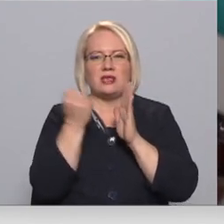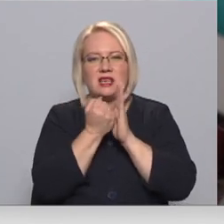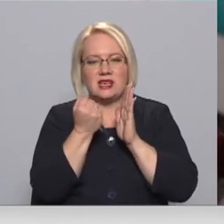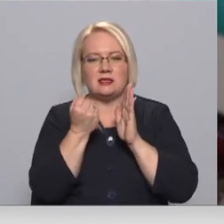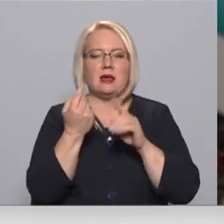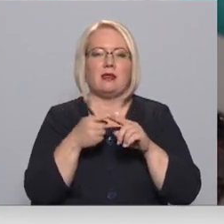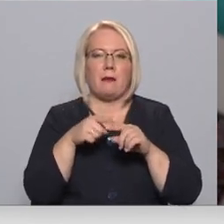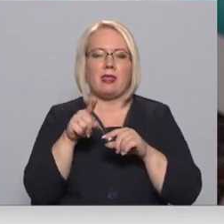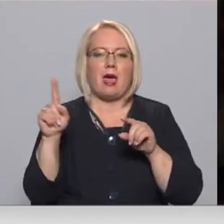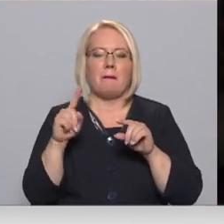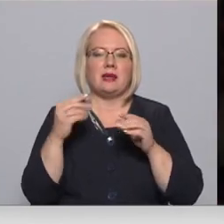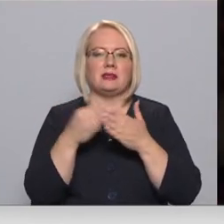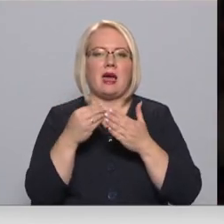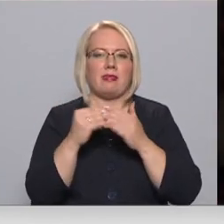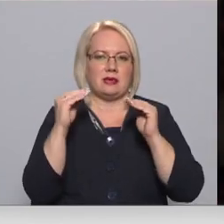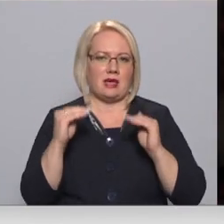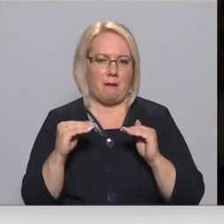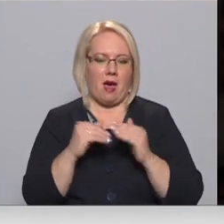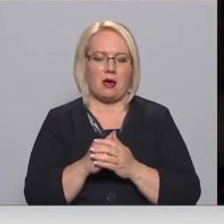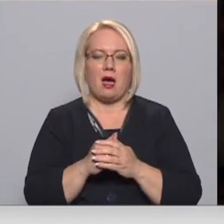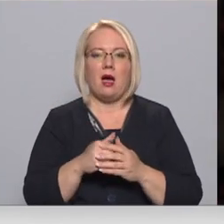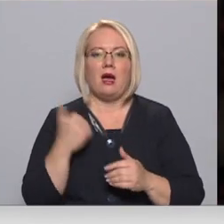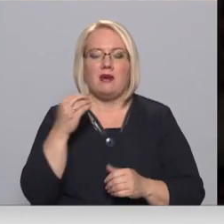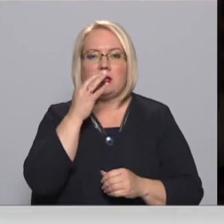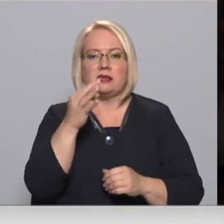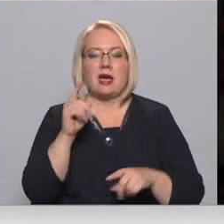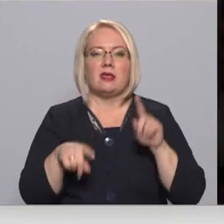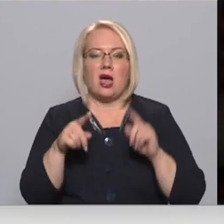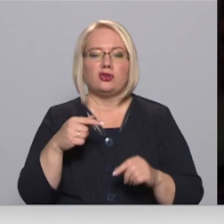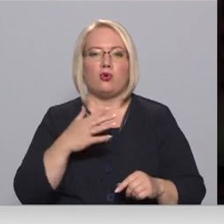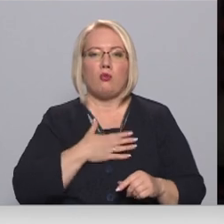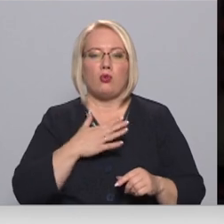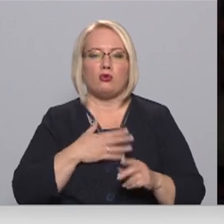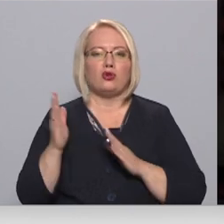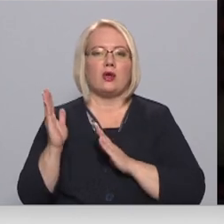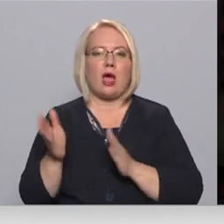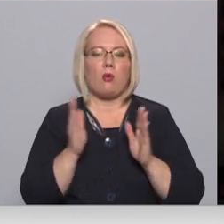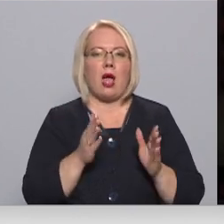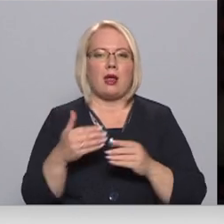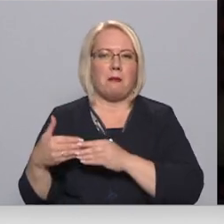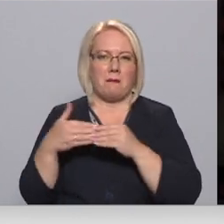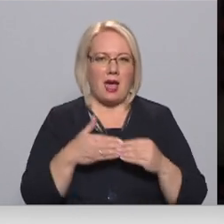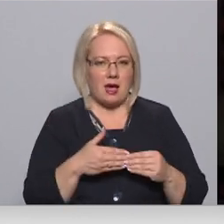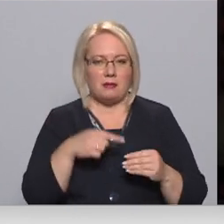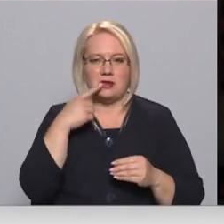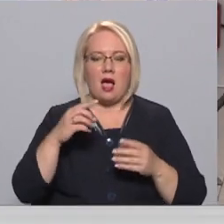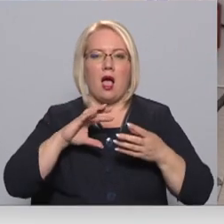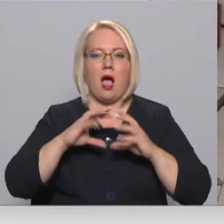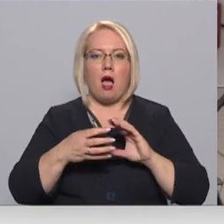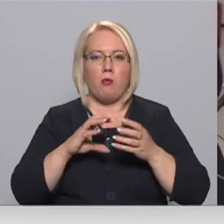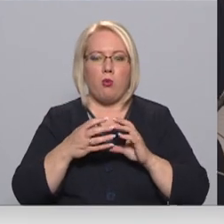tāpēc cene ir zemāka. Daži no mūsu regulāriem piegādātājiem ir teikuši, ka āboli šogad